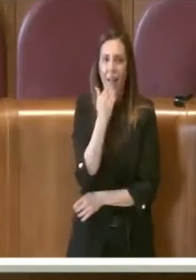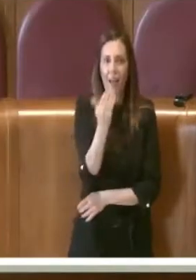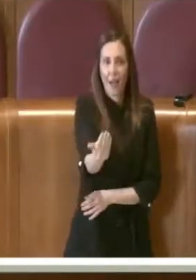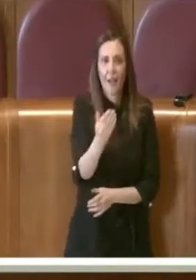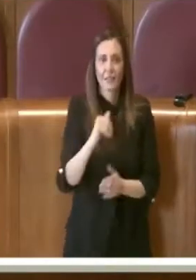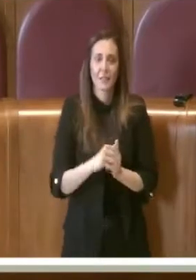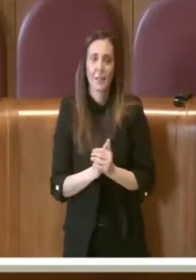grazie grazie